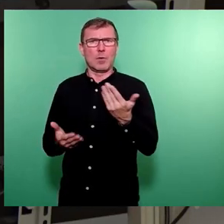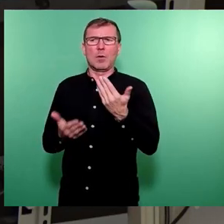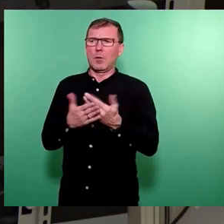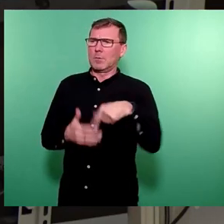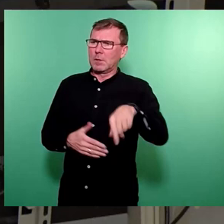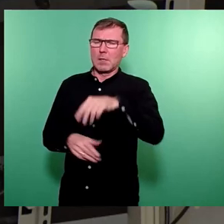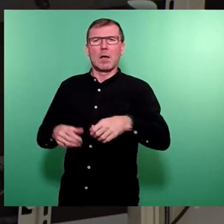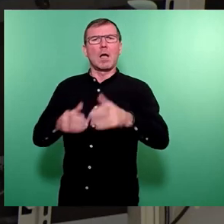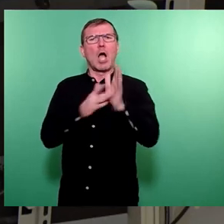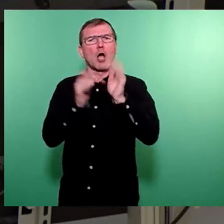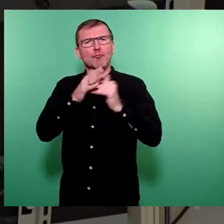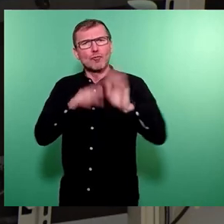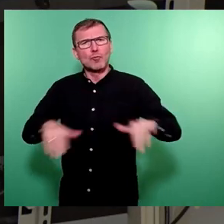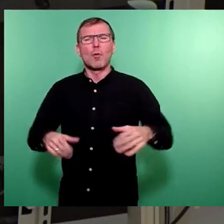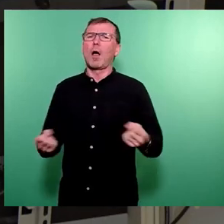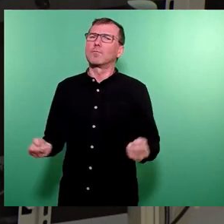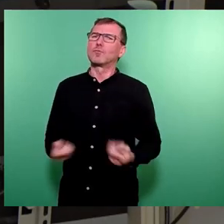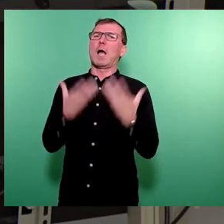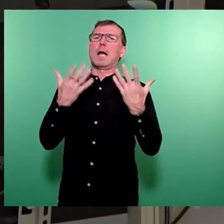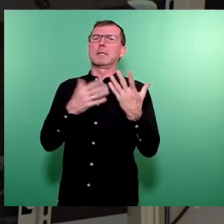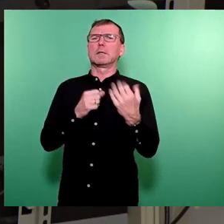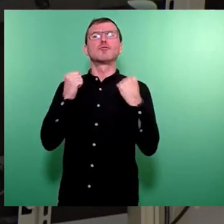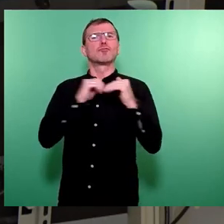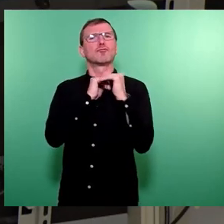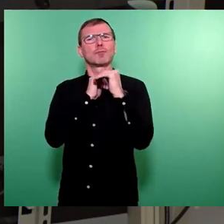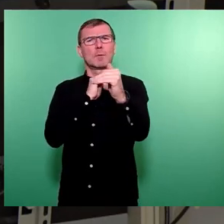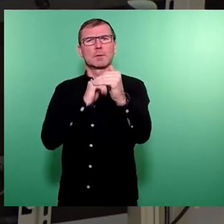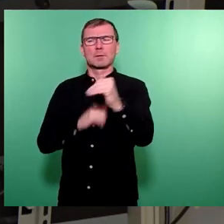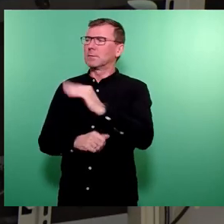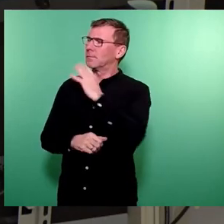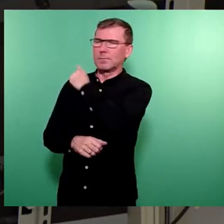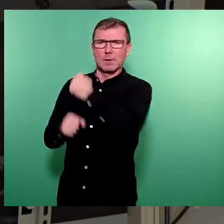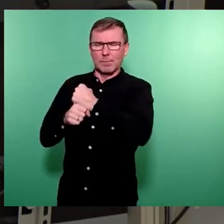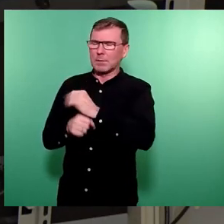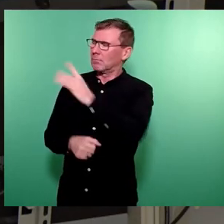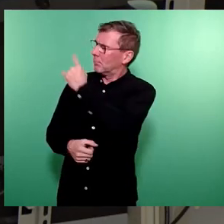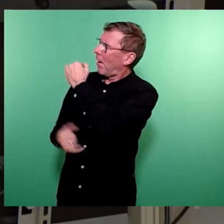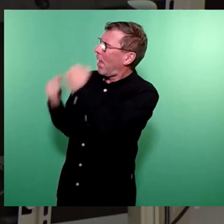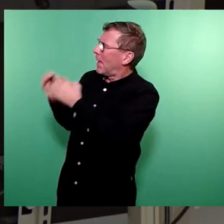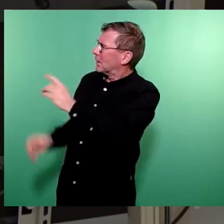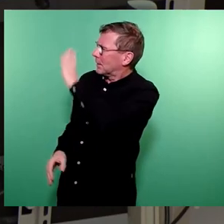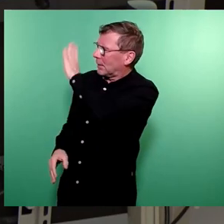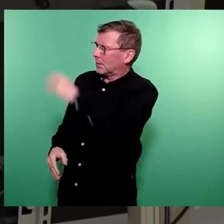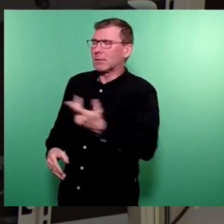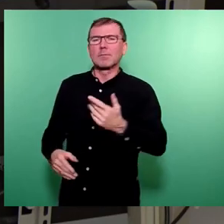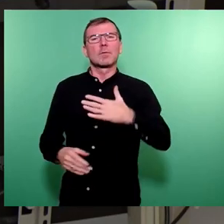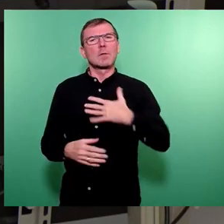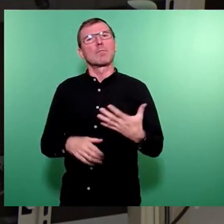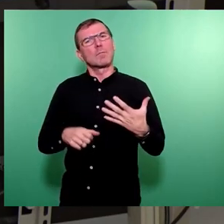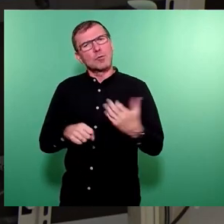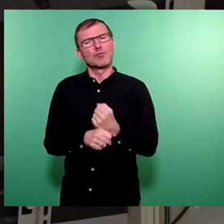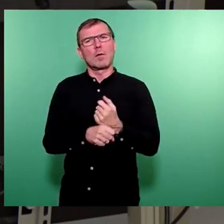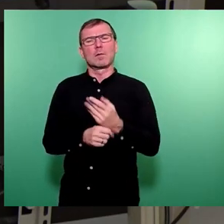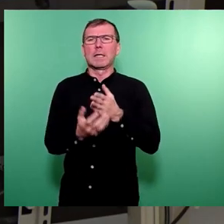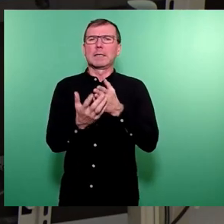Strukturen zu erhalten und auch zu stabilisieren. Kommen Sie bitte zum Schluss. Ich sage noch einen letzten Satz und dass es uns gelungen ist, auch zwischen